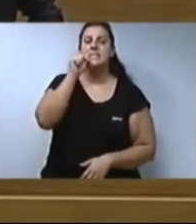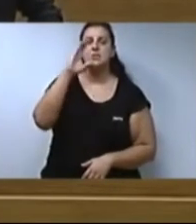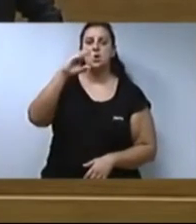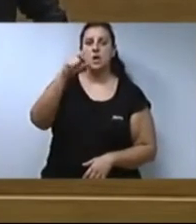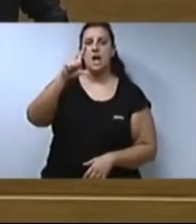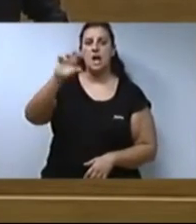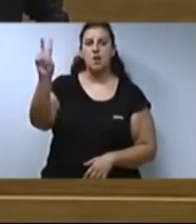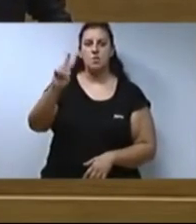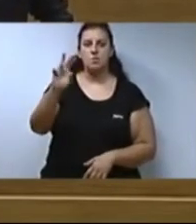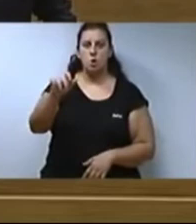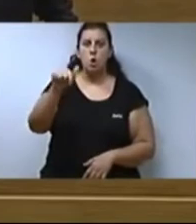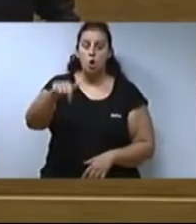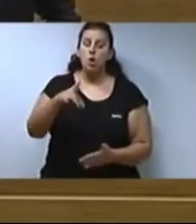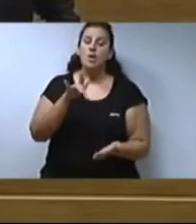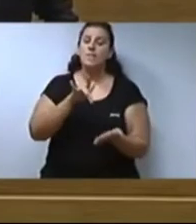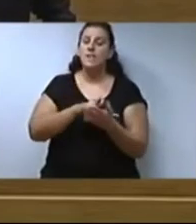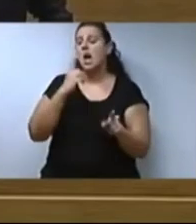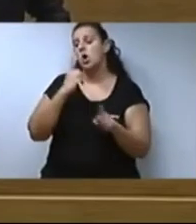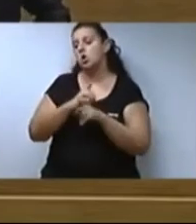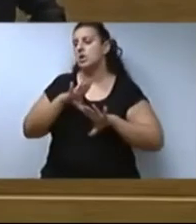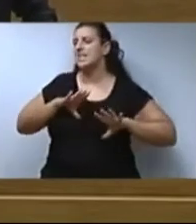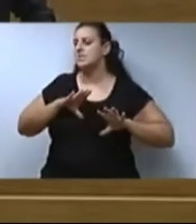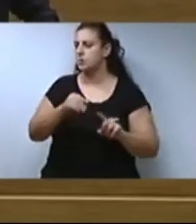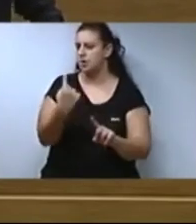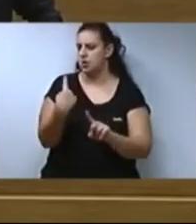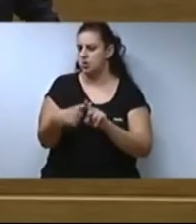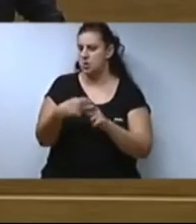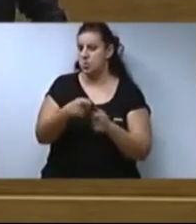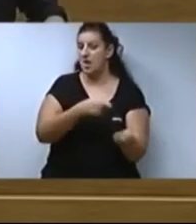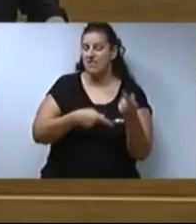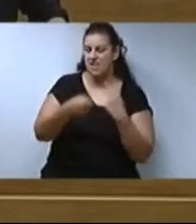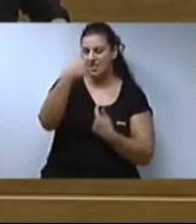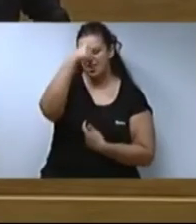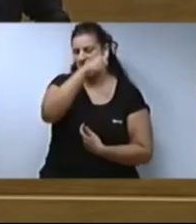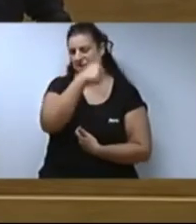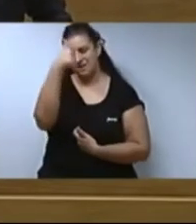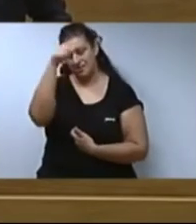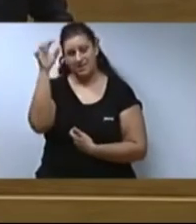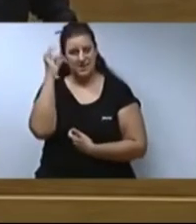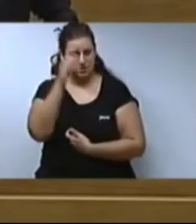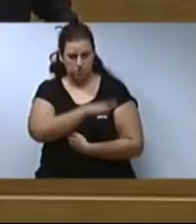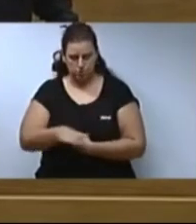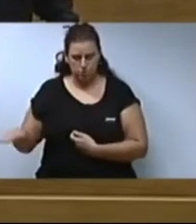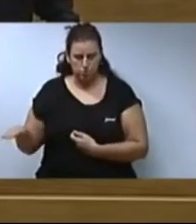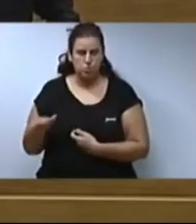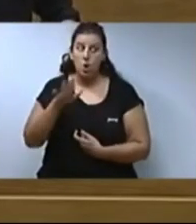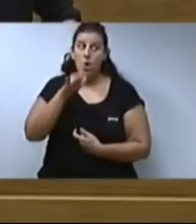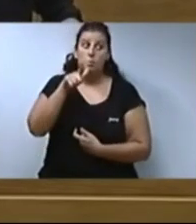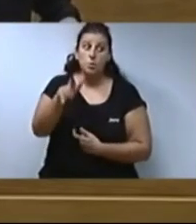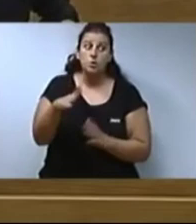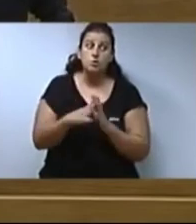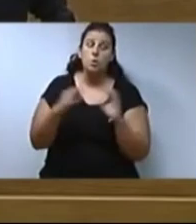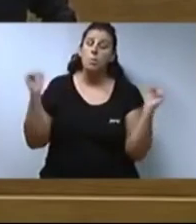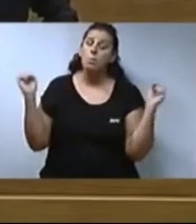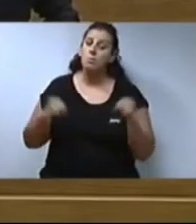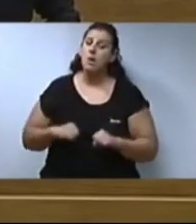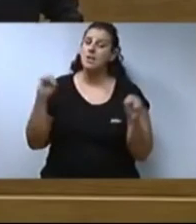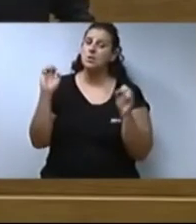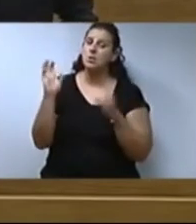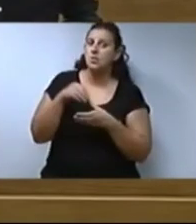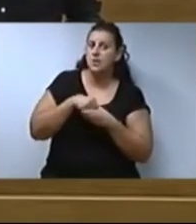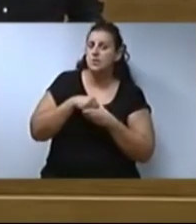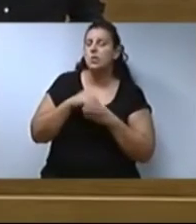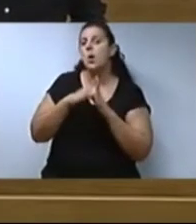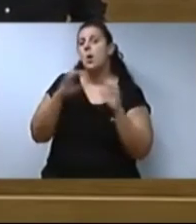avui és el Dia Internacional contra la Explotació Sexual i el Tràfic de Xiquets i Xiquetes. I és per això que també en el pacte, en el marc del pacte